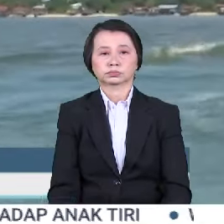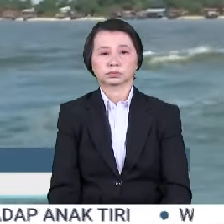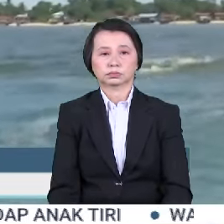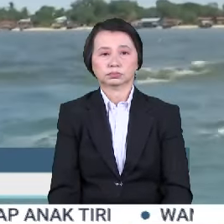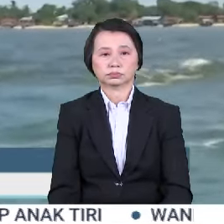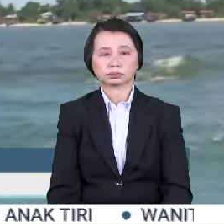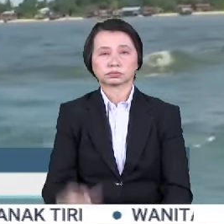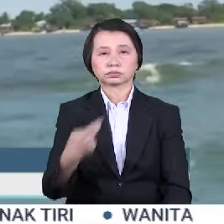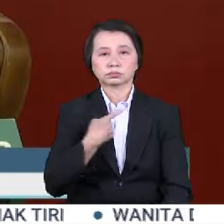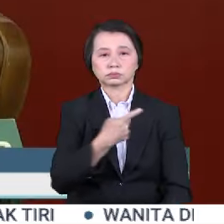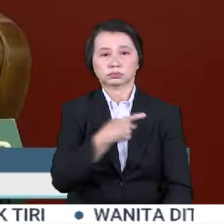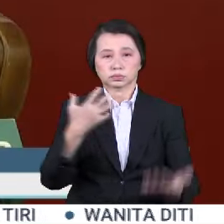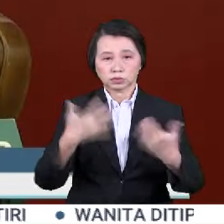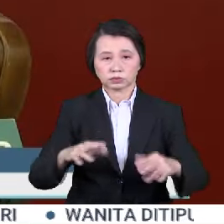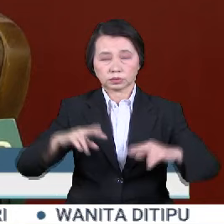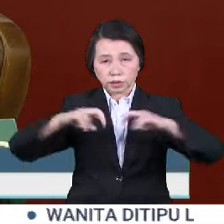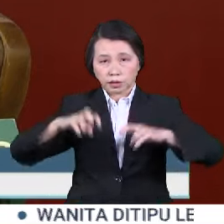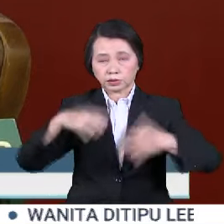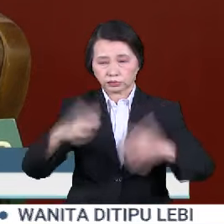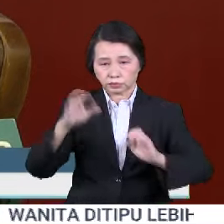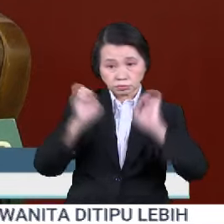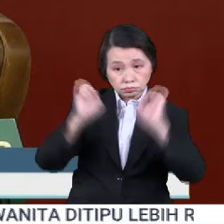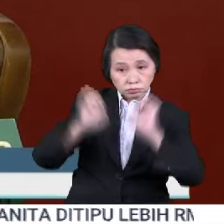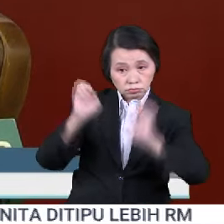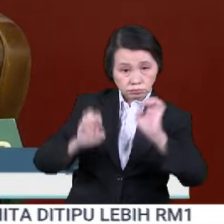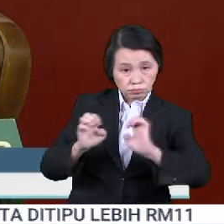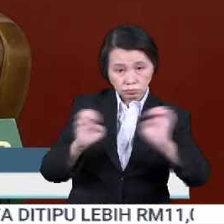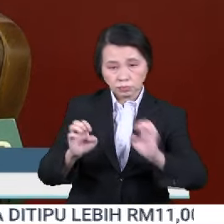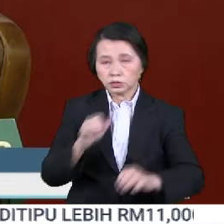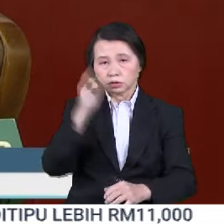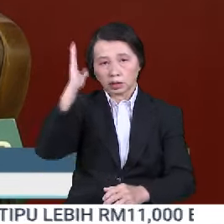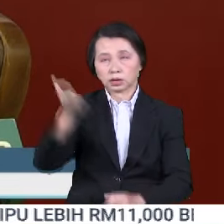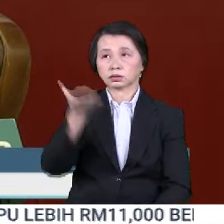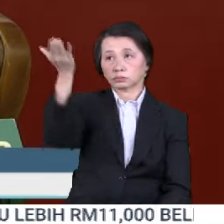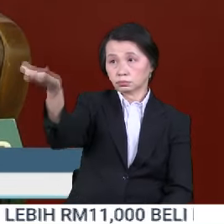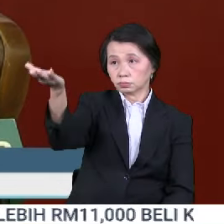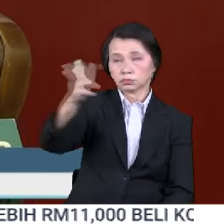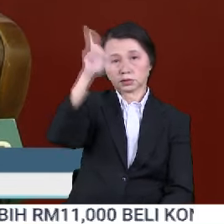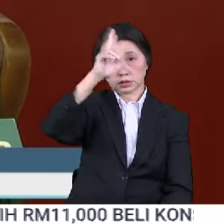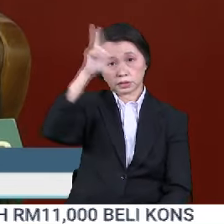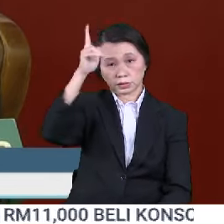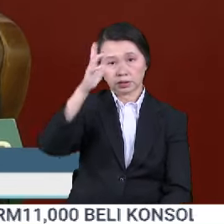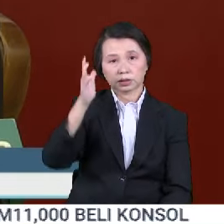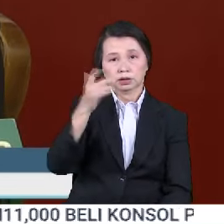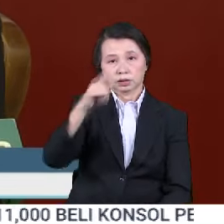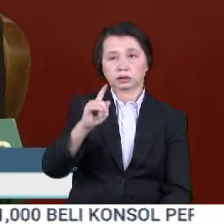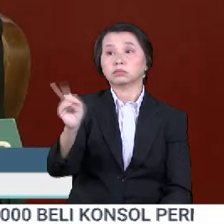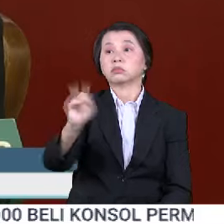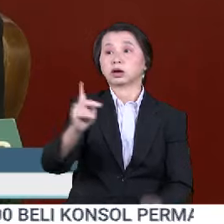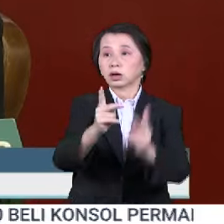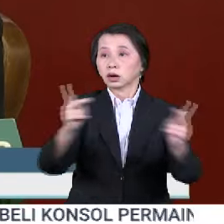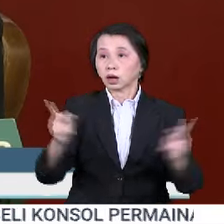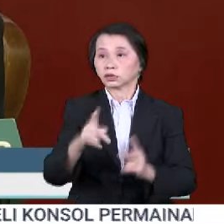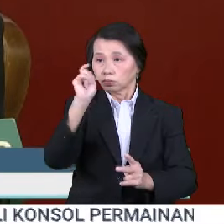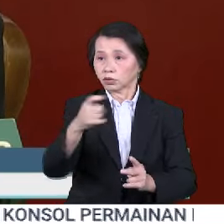Kita telah pun membuat kajian dan juga penilaian dan kita akan kemungkakan kepada kerajaan-kerajaan di mana kawasan yang masih